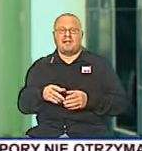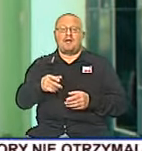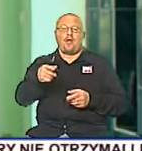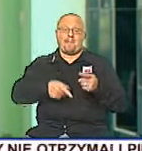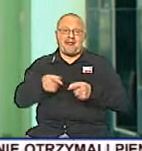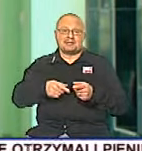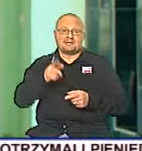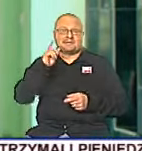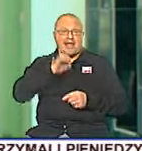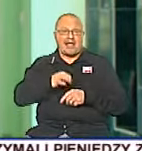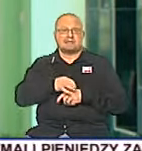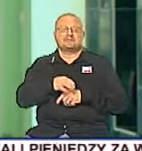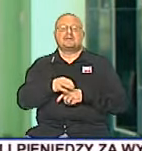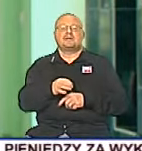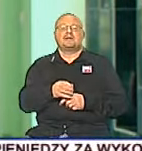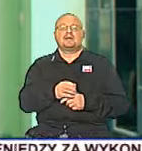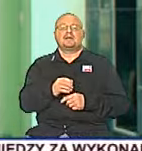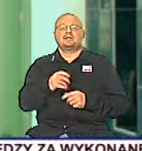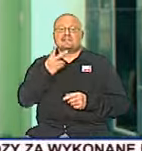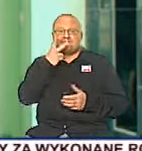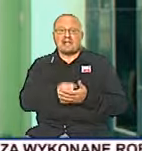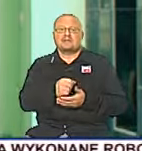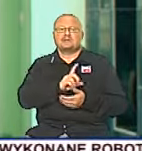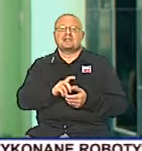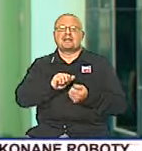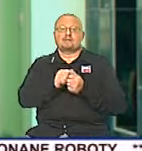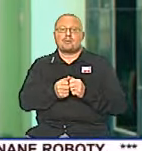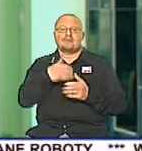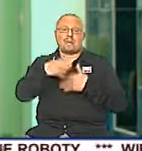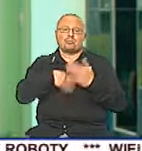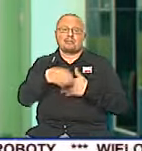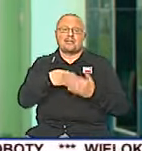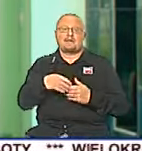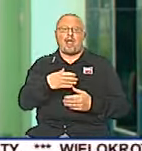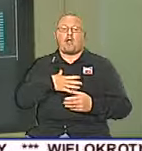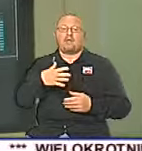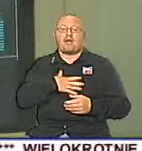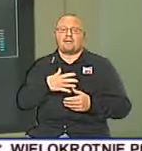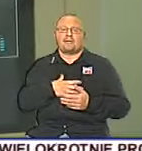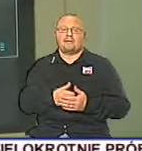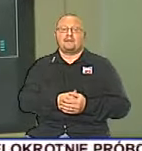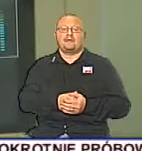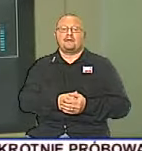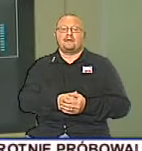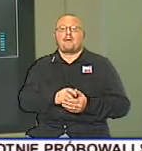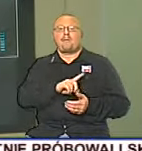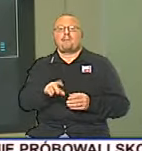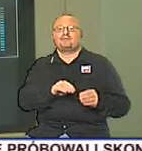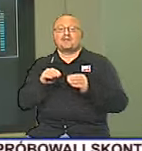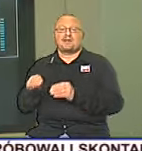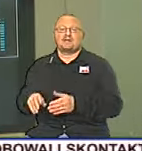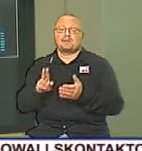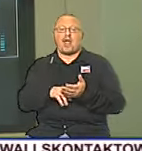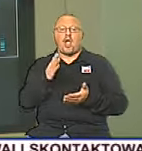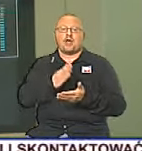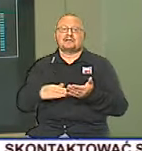wszedł do pacjenta, bo tak jest w zwyczaju, stwierdził, że są zaburzenia oddechowe. Po przewiezieniu na oddział